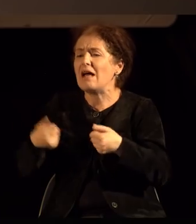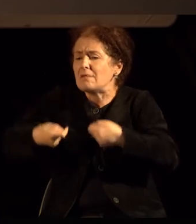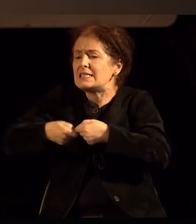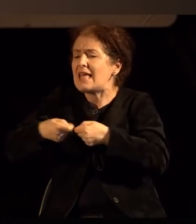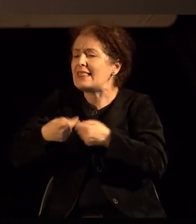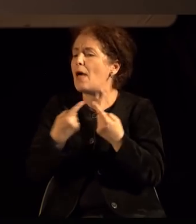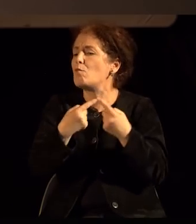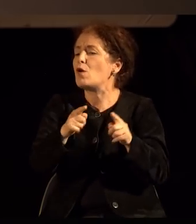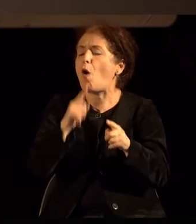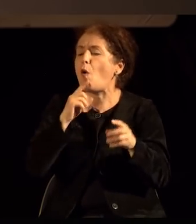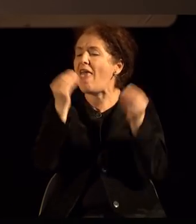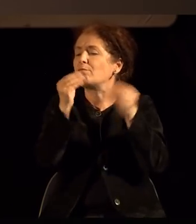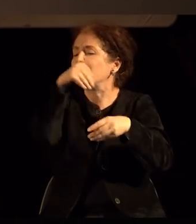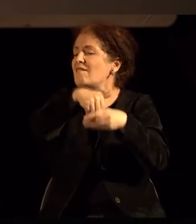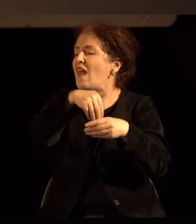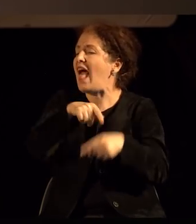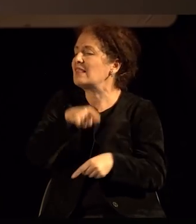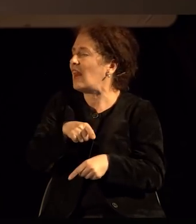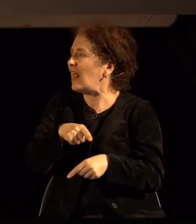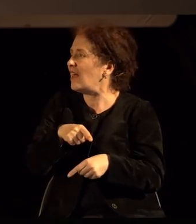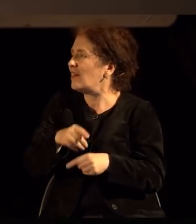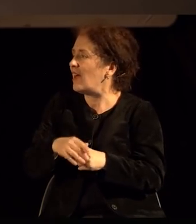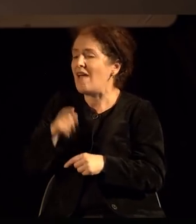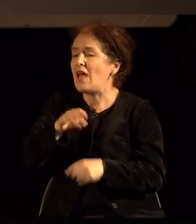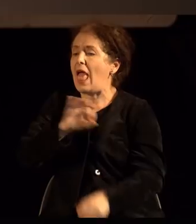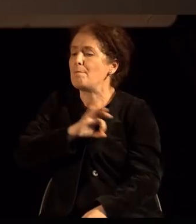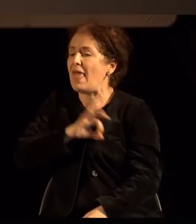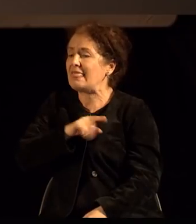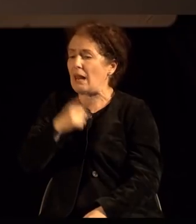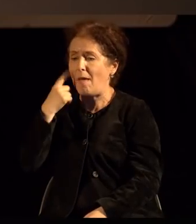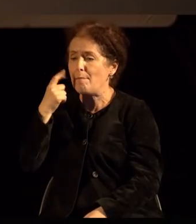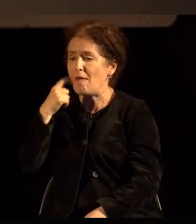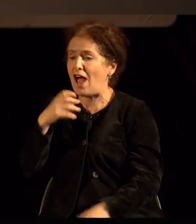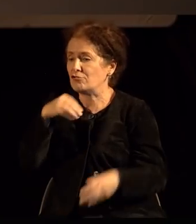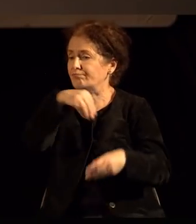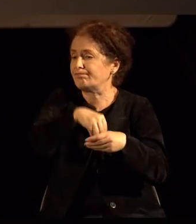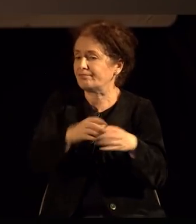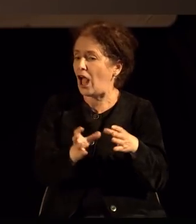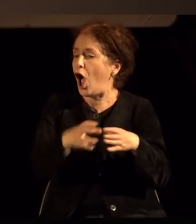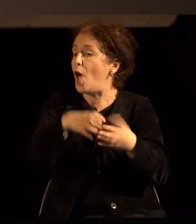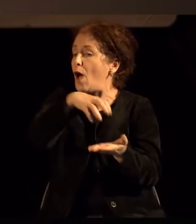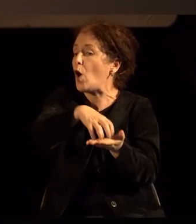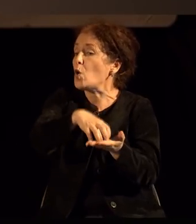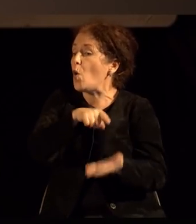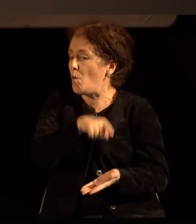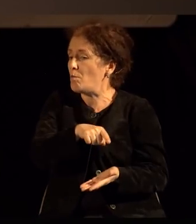кој јас очинува. Генерално тоа се геј мажи, кои што не само што се